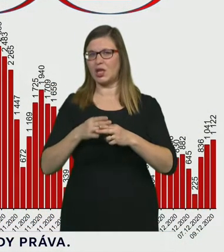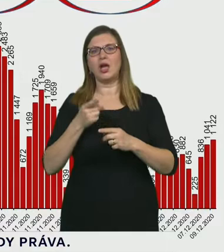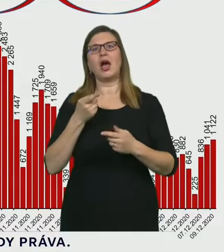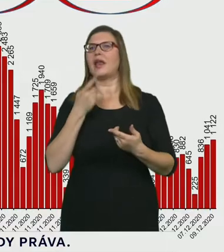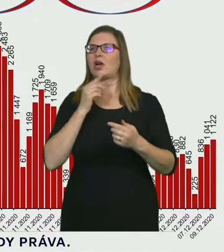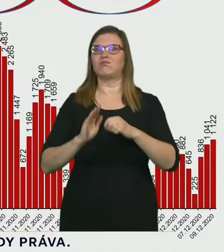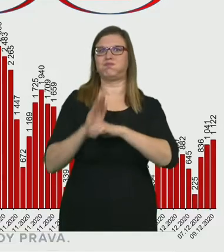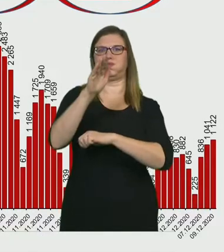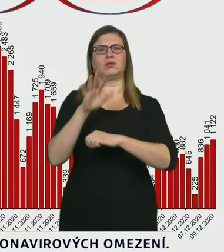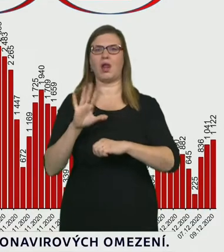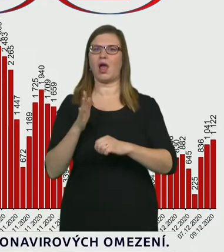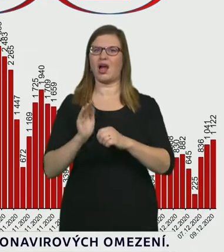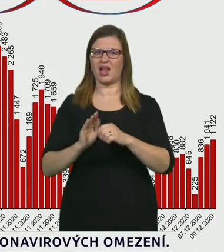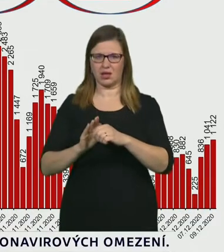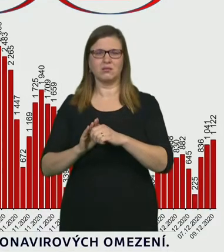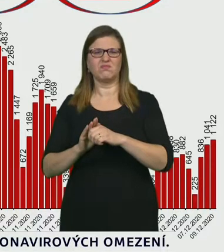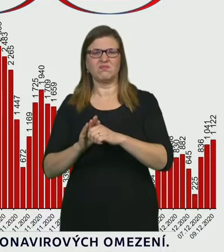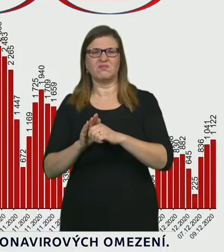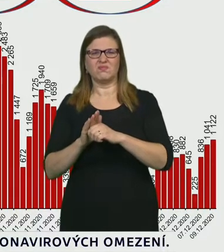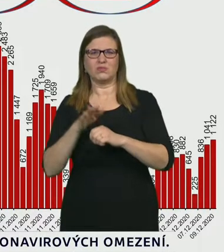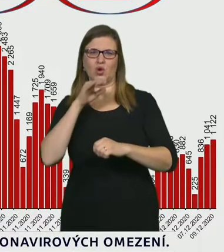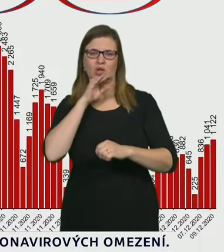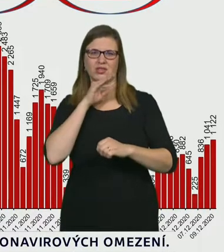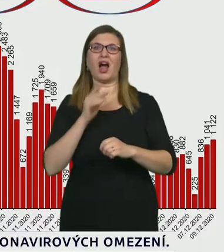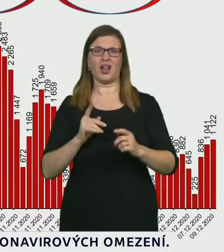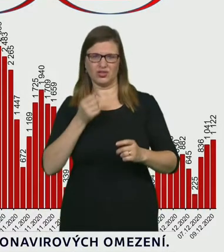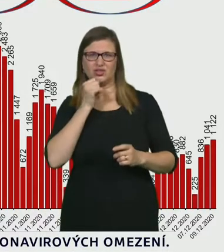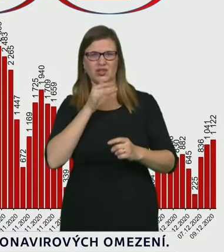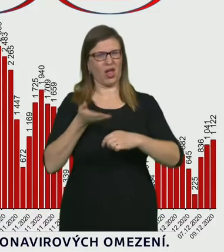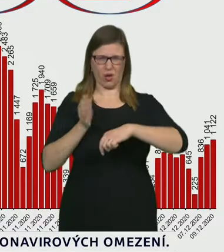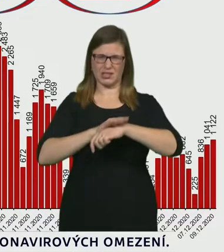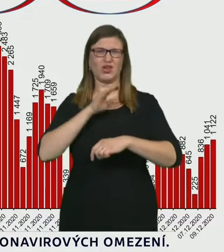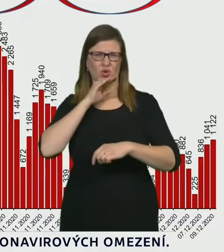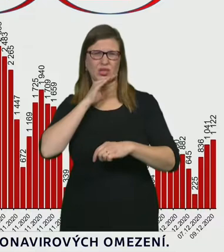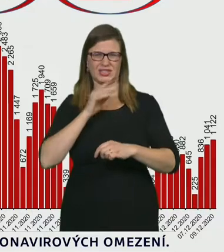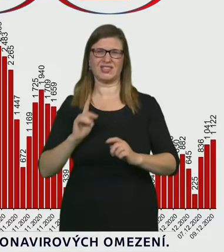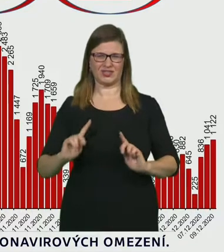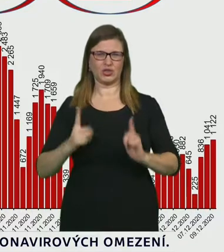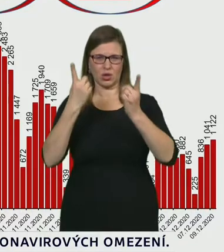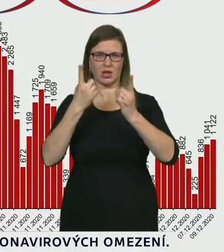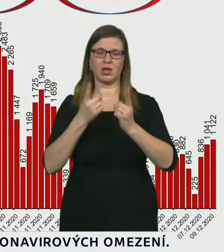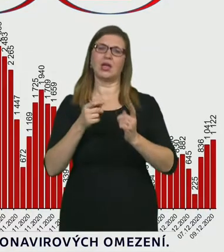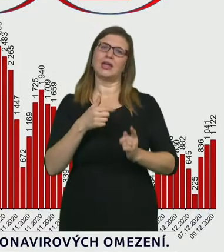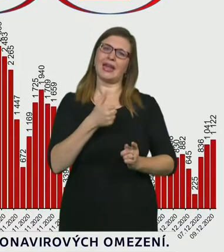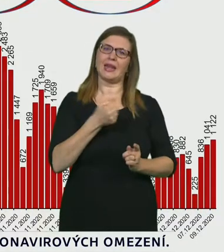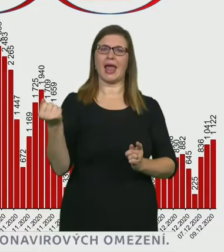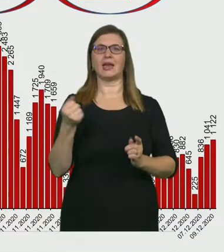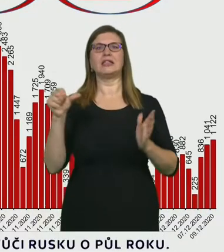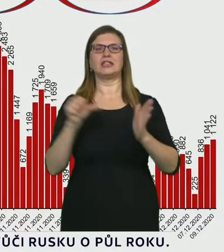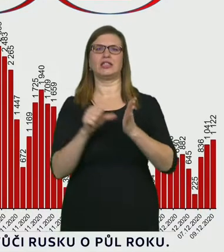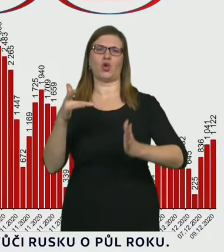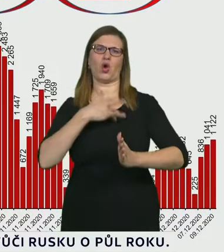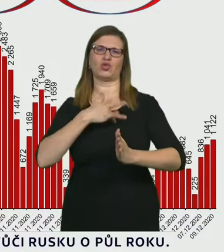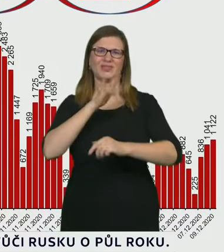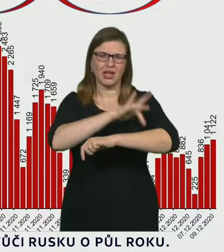čísla jsou nadále velmi vysoká. Denně je to teď aktuálně přes tisíc. Mírně znamená ve srovnání mezi týdením. Tady, jak vidíte, plus